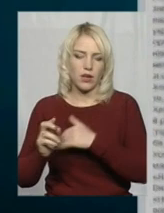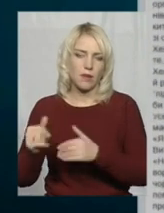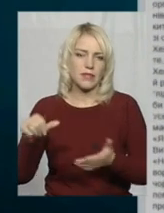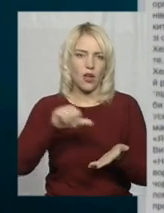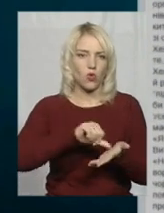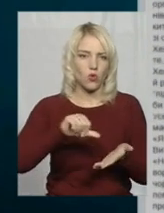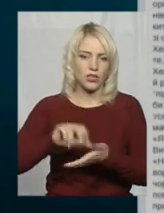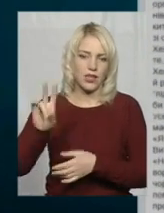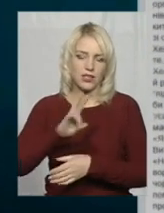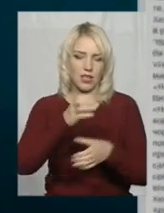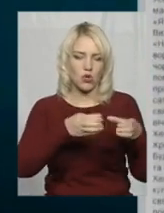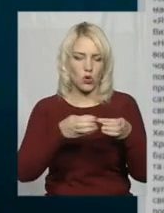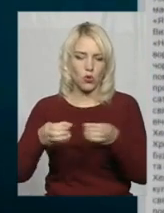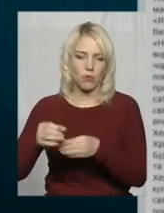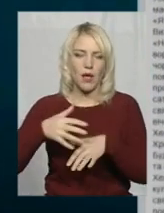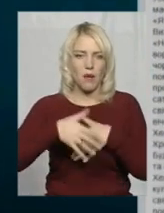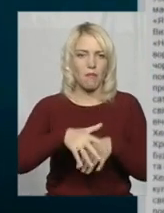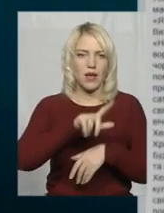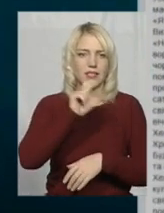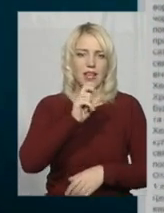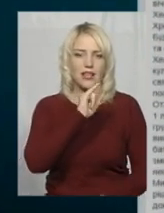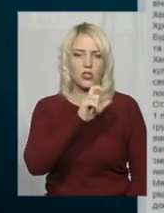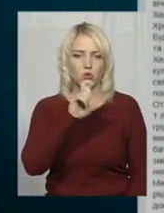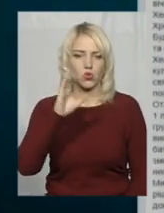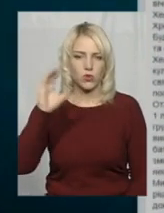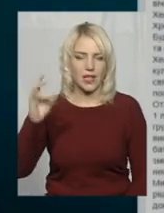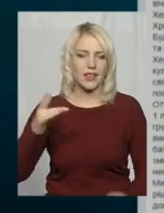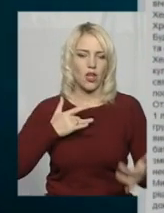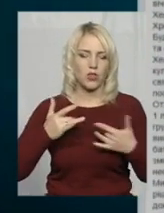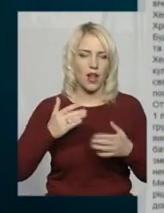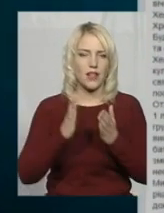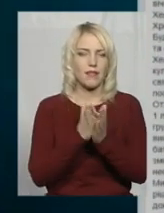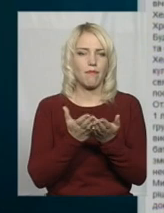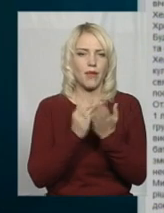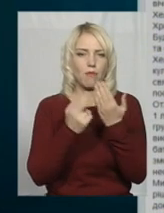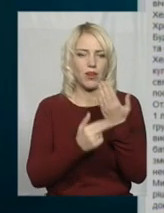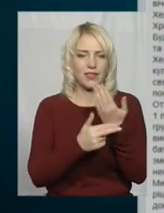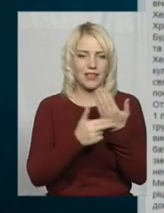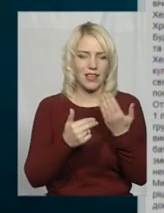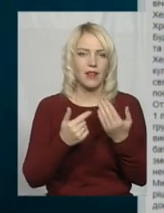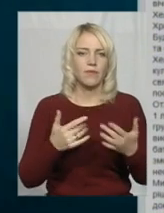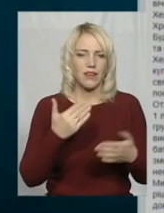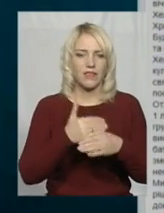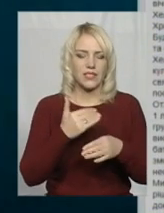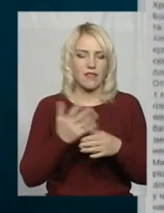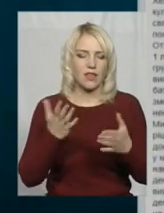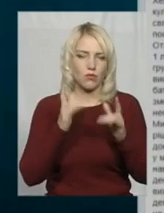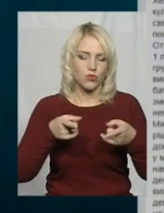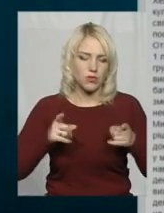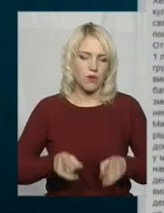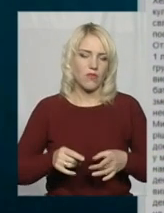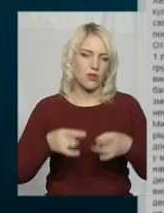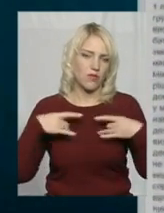співаків, марші за Ісуса, театральні біблійні вистави, які стануть справжнім відпочинком і святом для дітей та батьків,